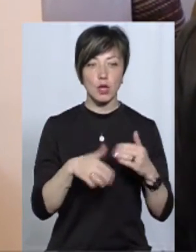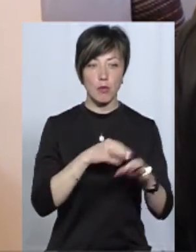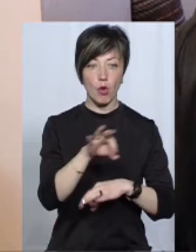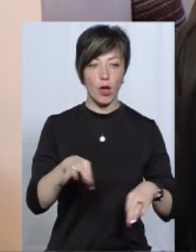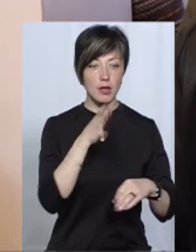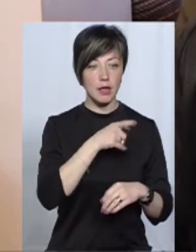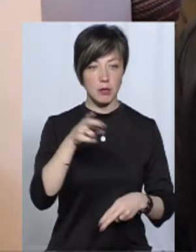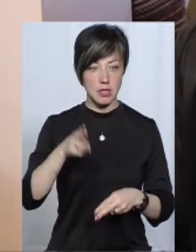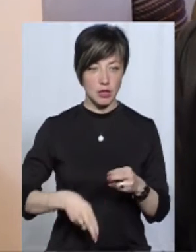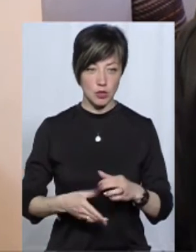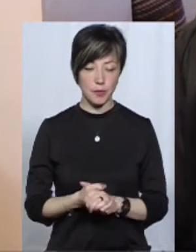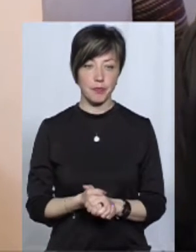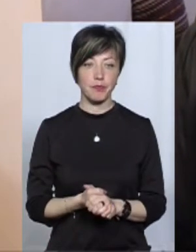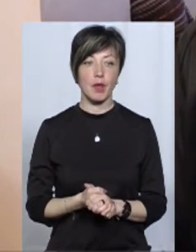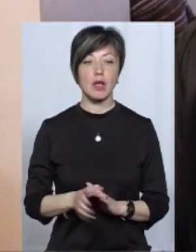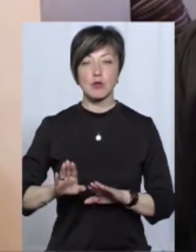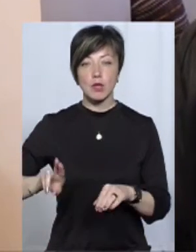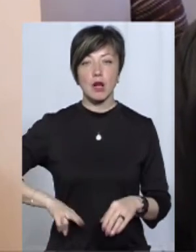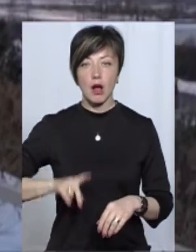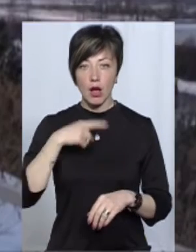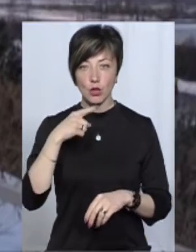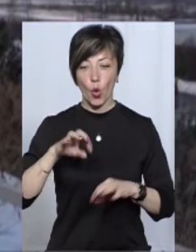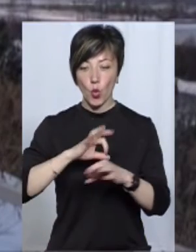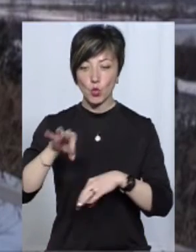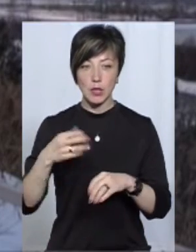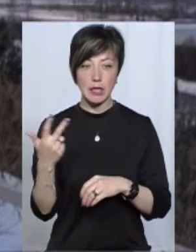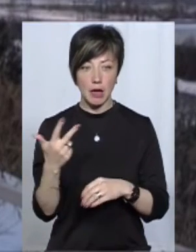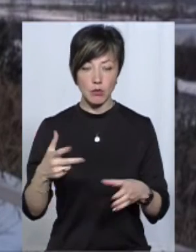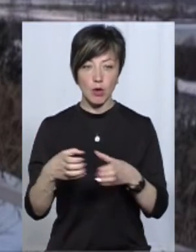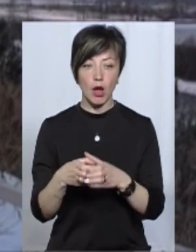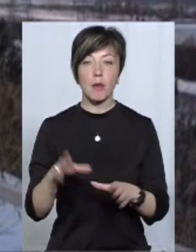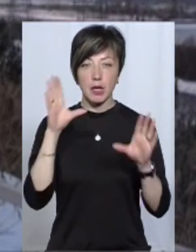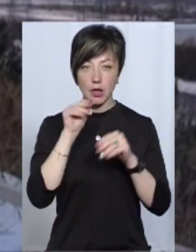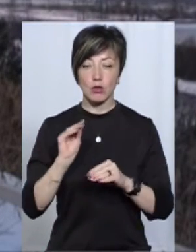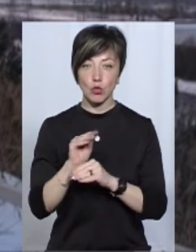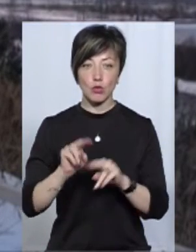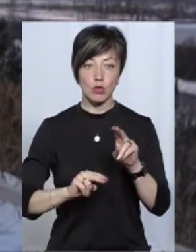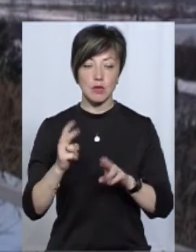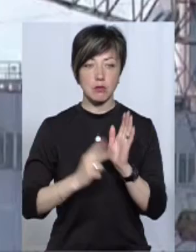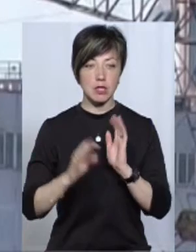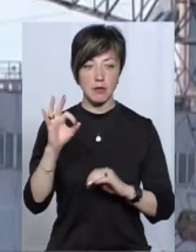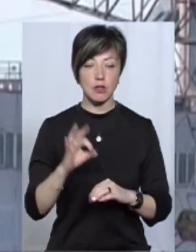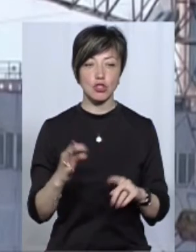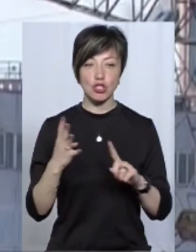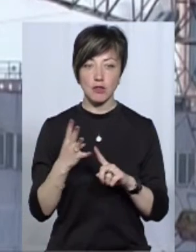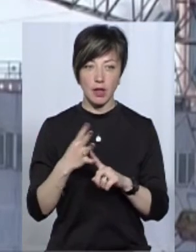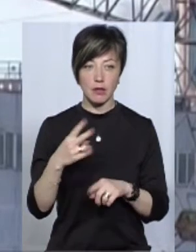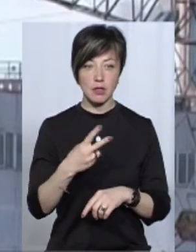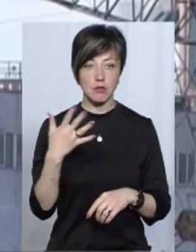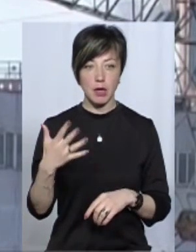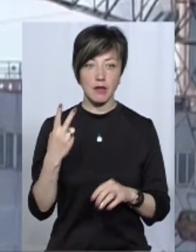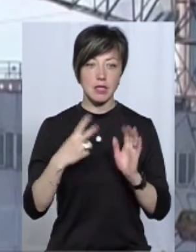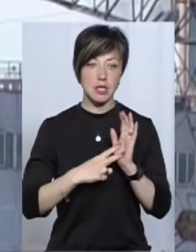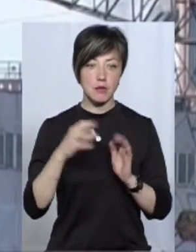закінчився. Олег Рахлінський каже, конструкції третього енергоблоку придатні для добудови на майже 70%, четвертого на 25